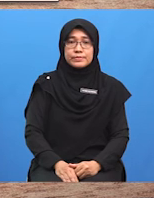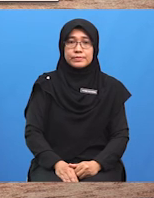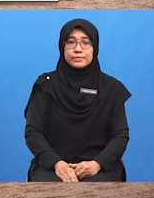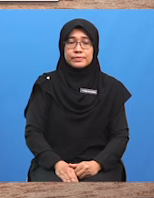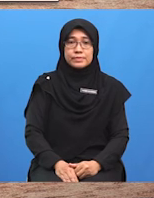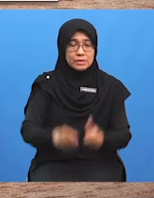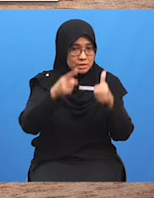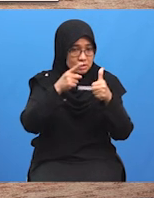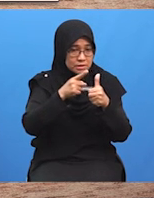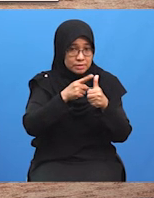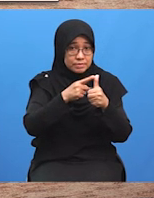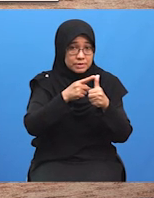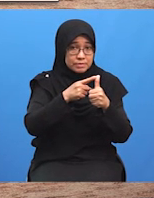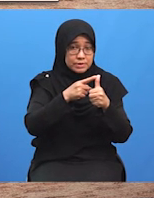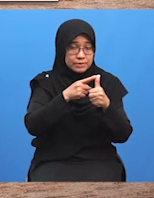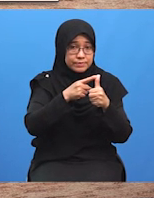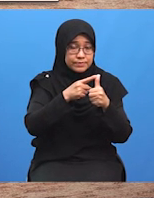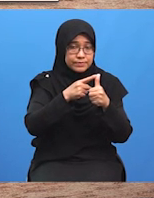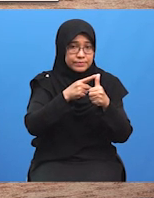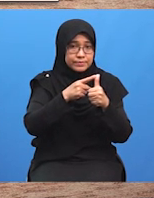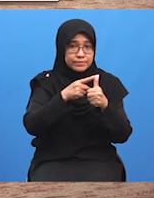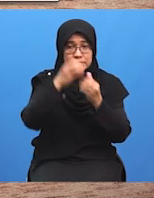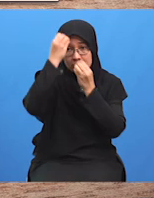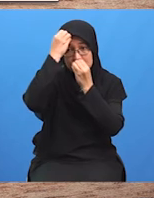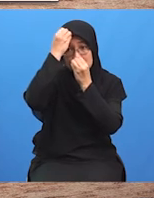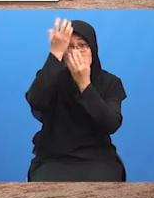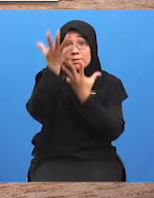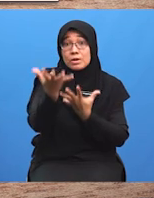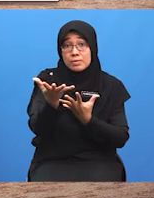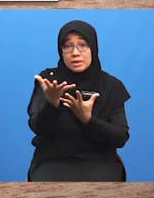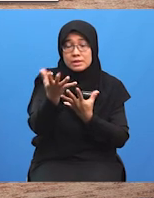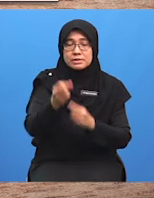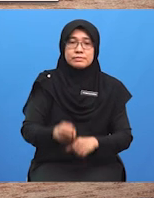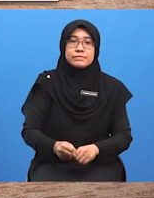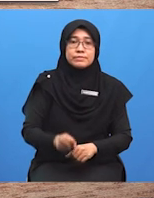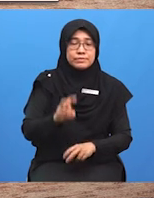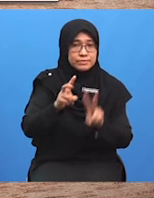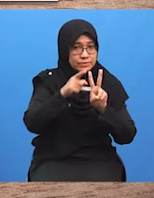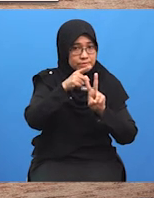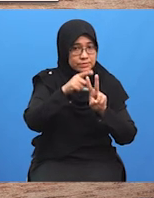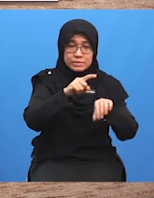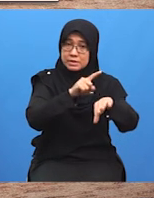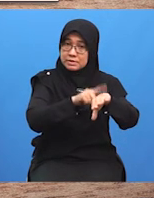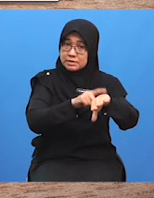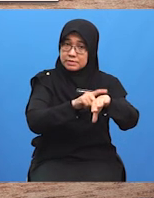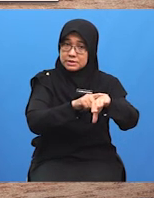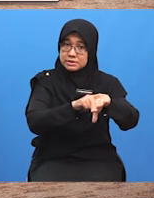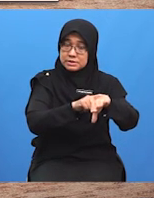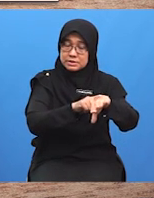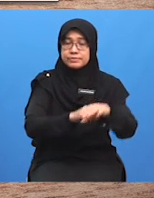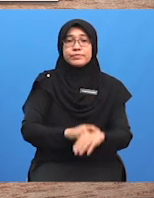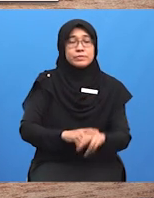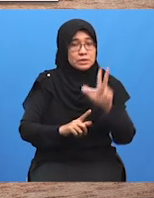Elemen perundingan terdiri daripada Yang pertama, maklumat Yang kedua, masa